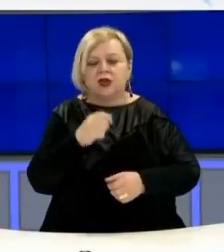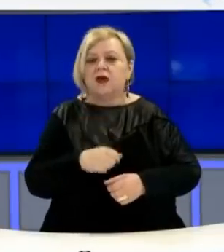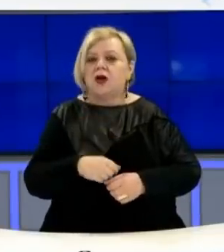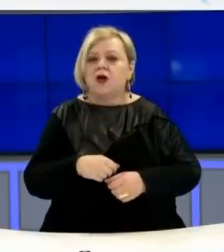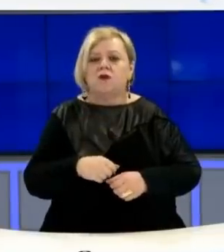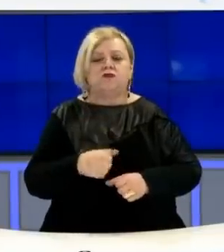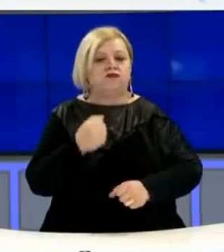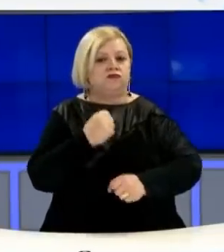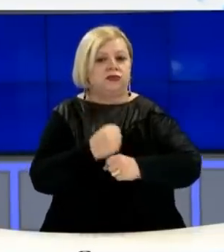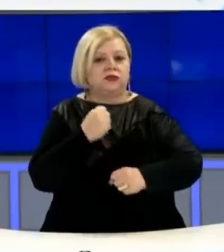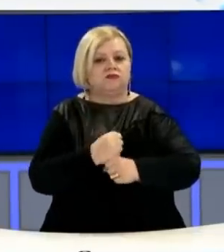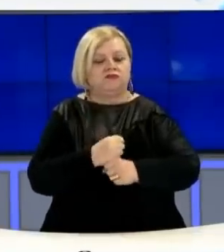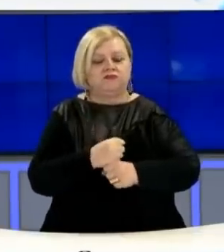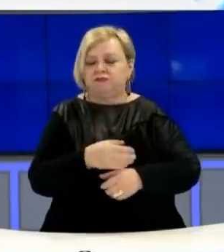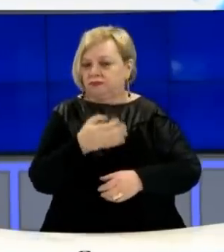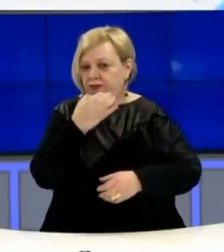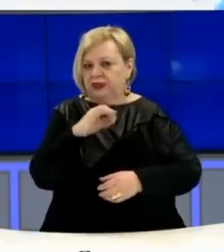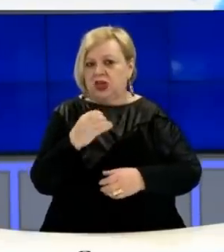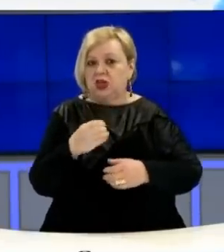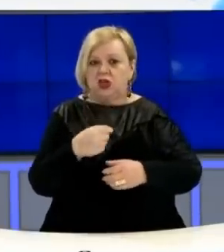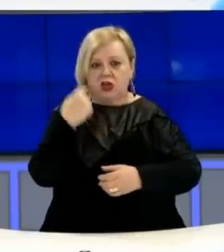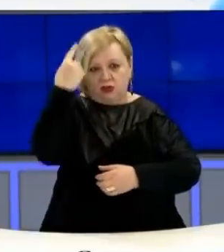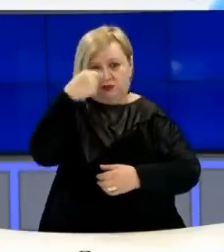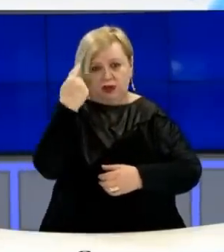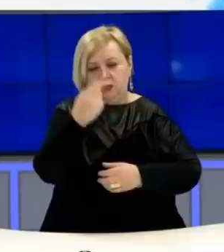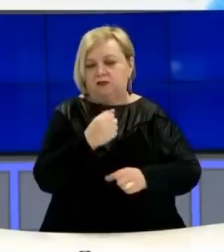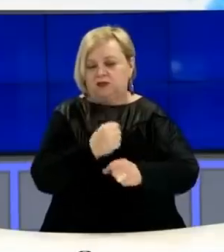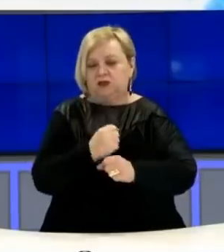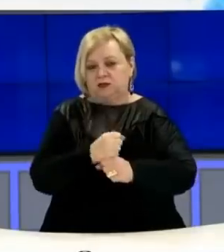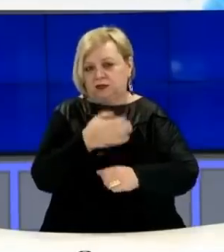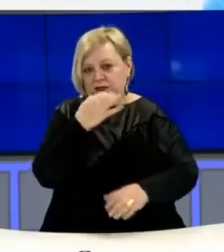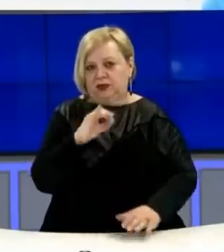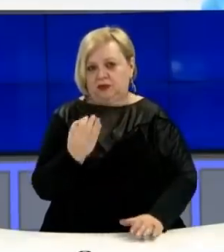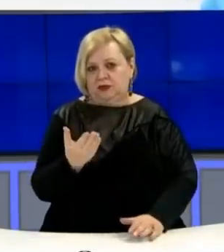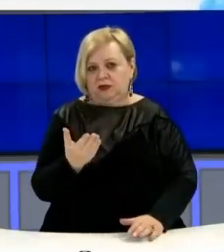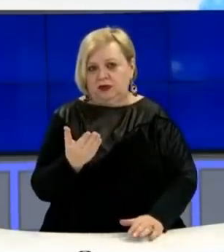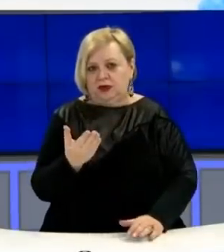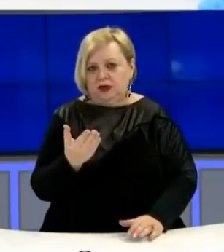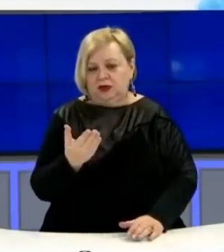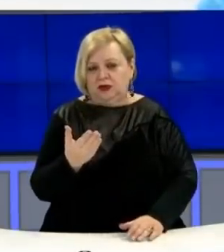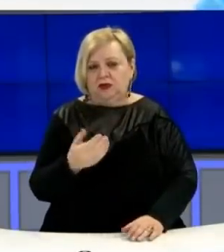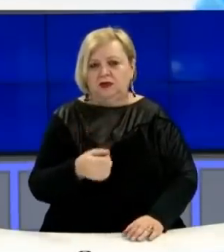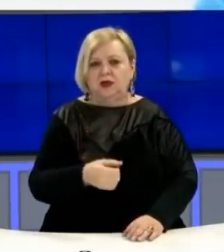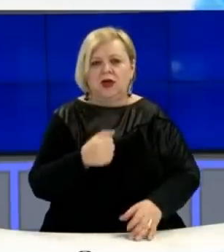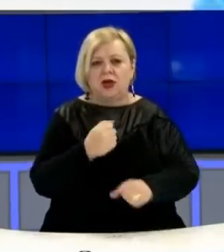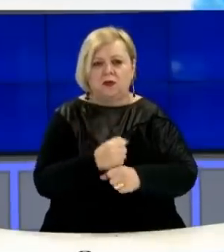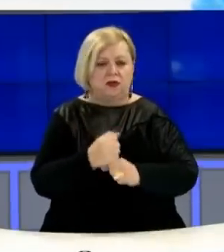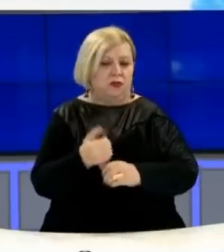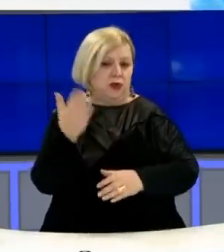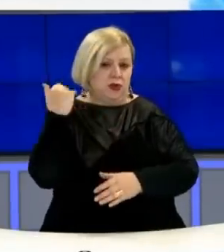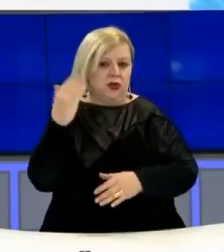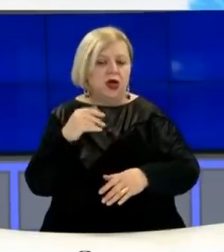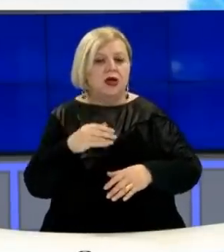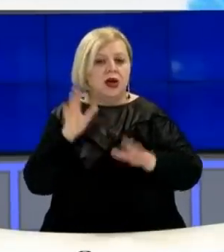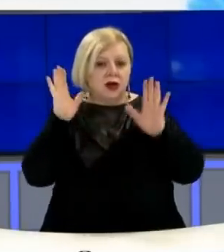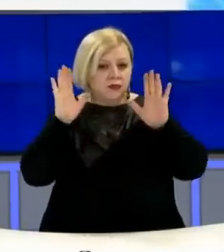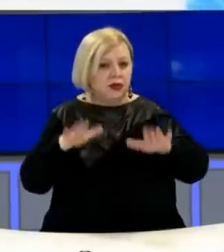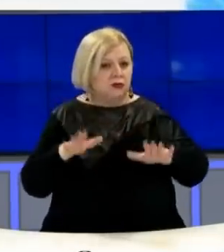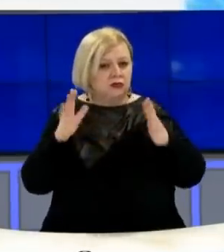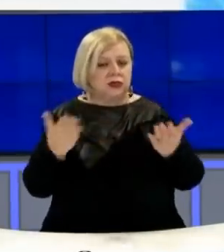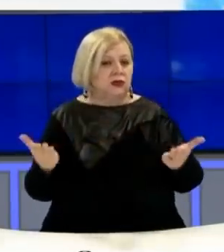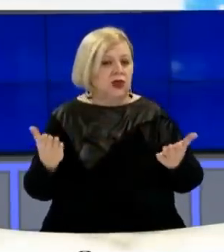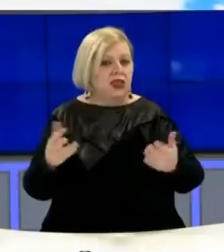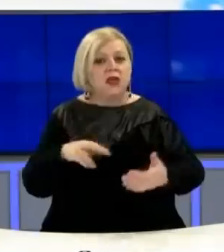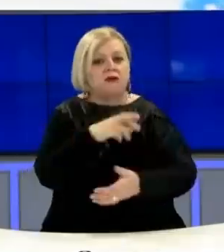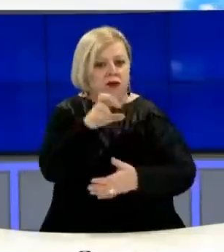edhe atë se shqiptarët punëtorë tonë kanë pënua dhe në lindje në mesme po edhe në për rëndim që